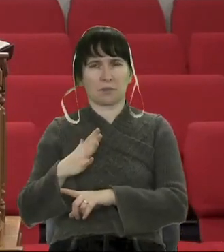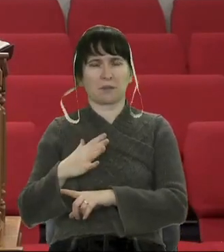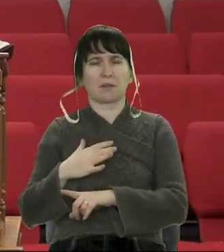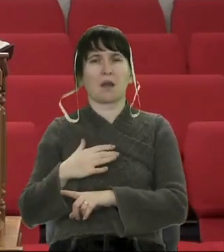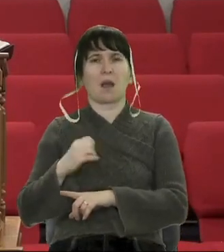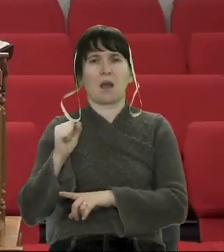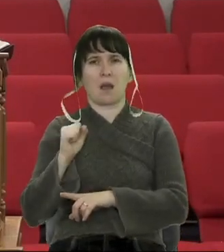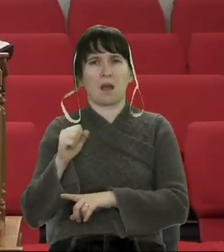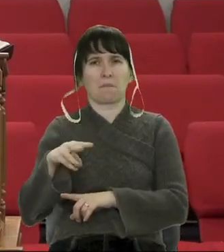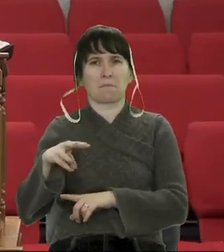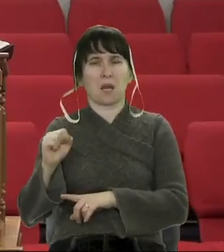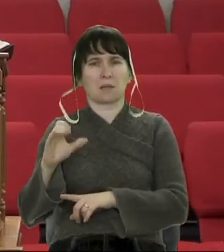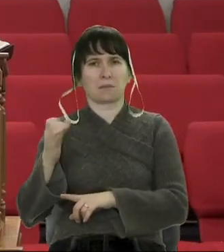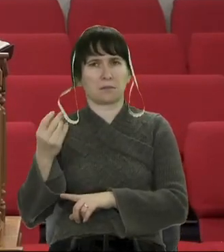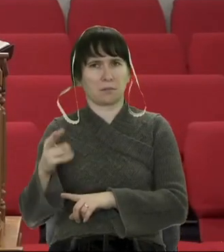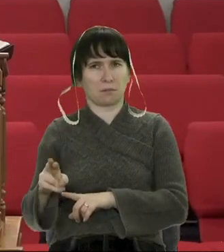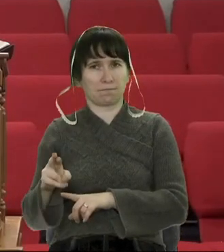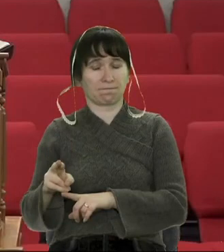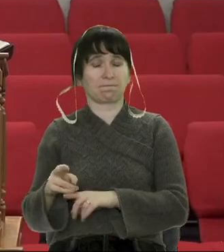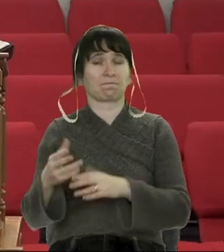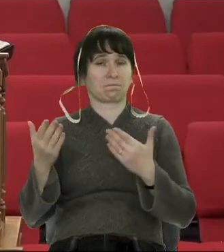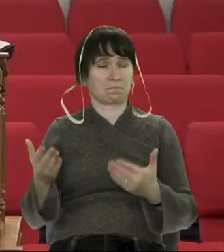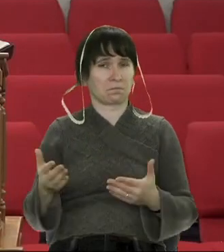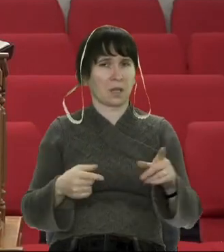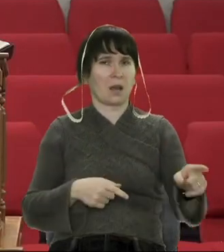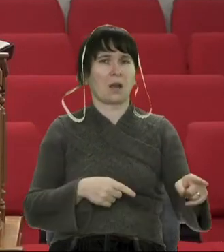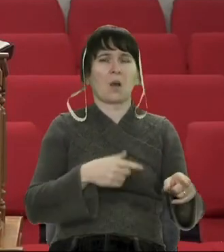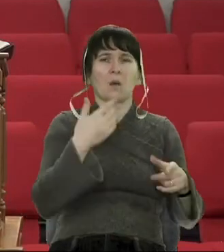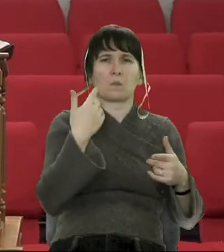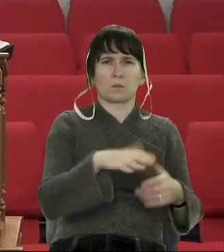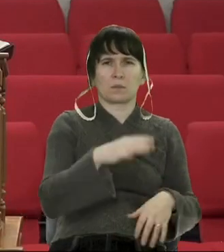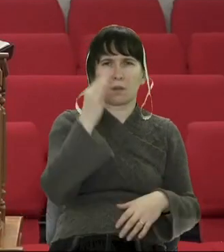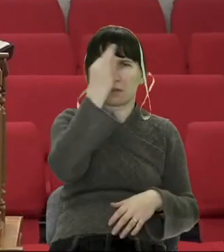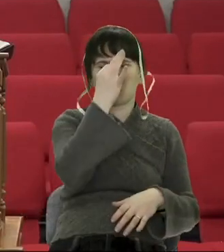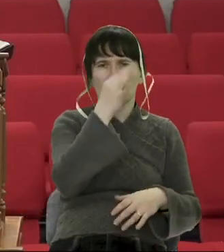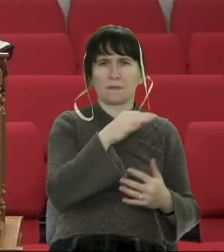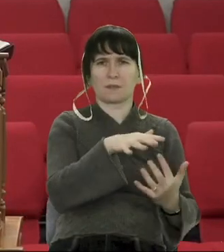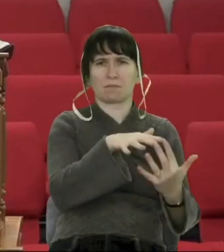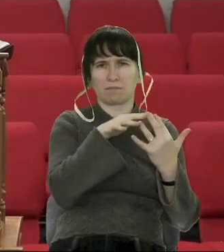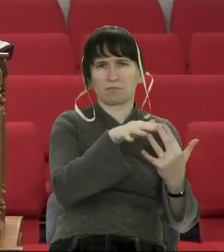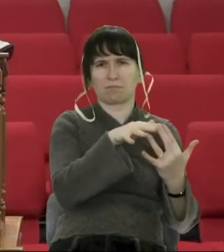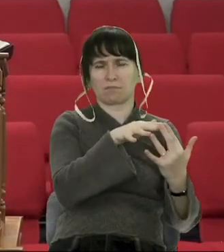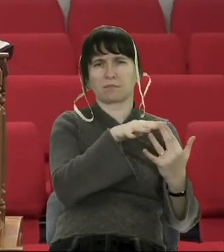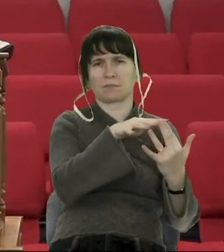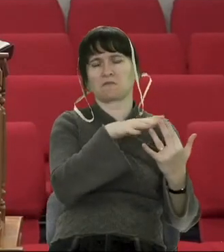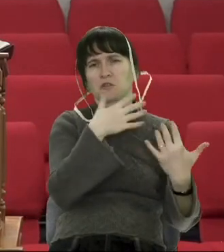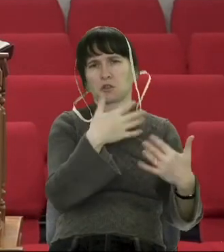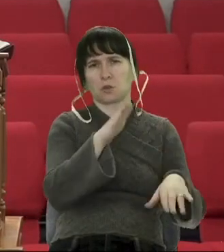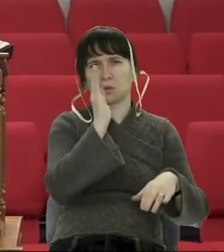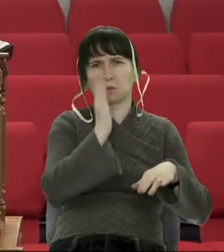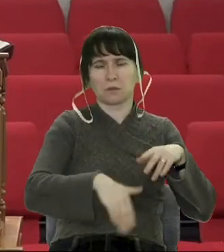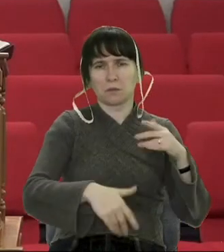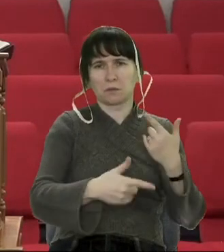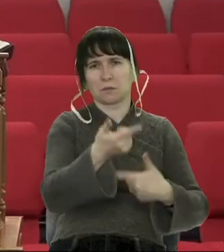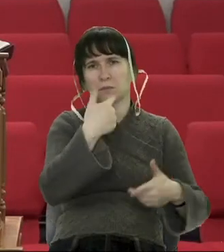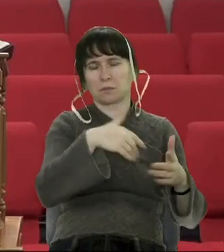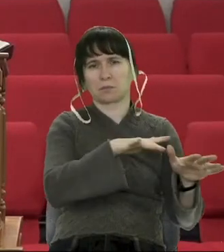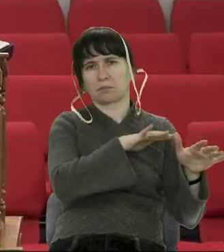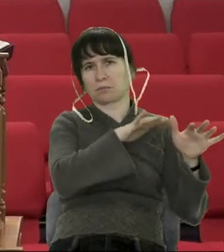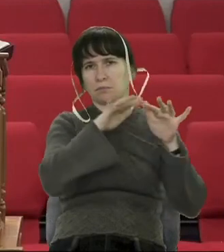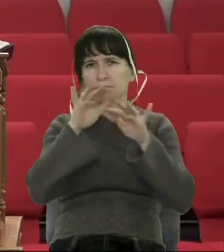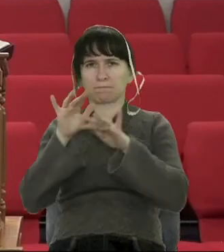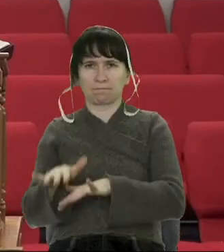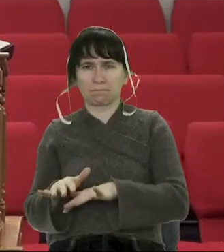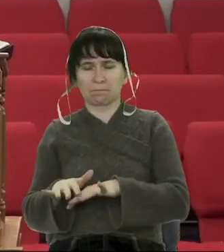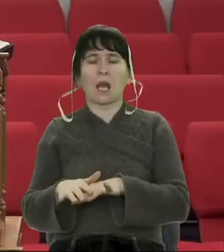Битва закінчилась, Давид повертається до Єрусалиму. І подивімо, що говорить Давид